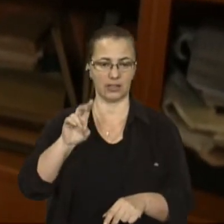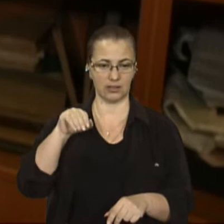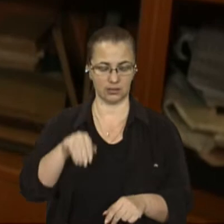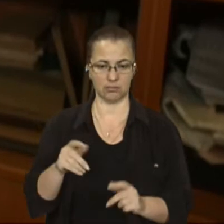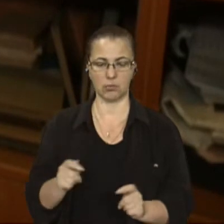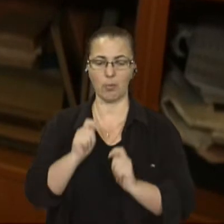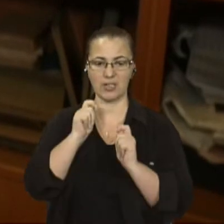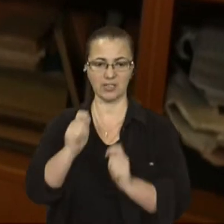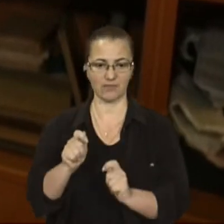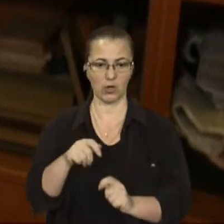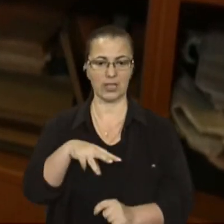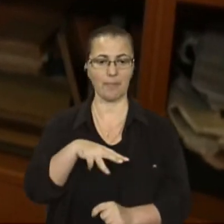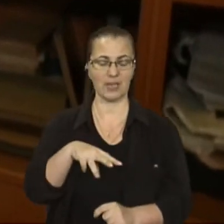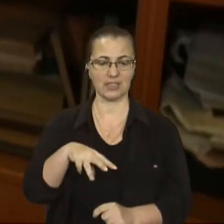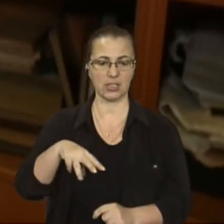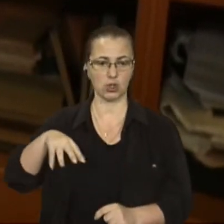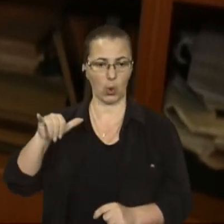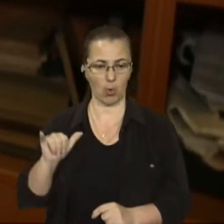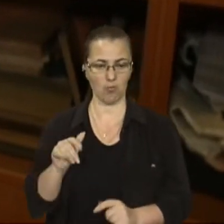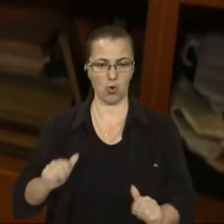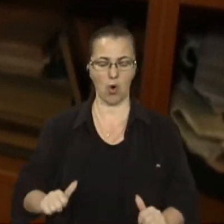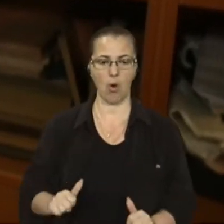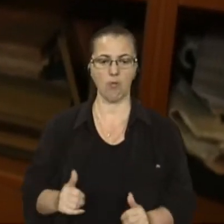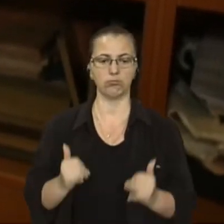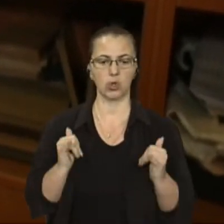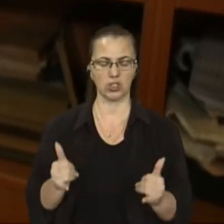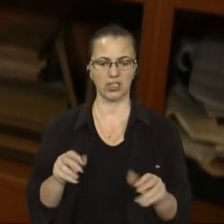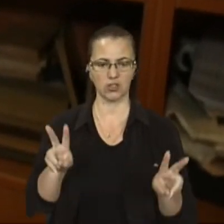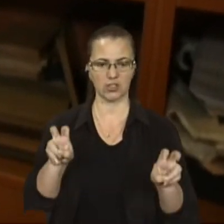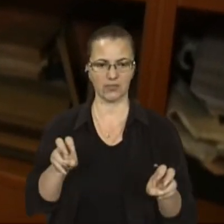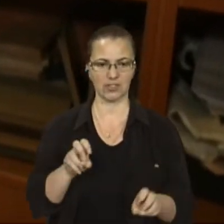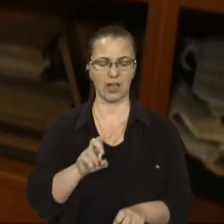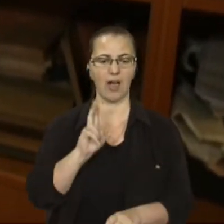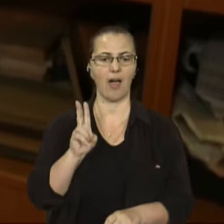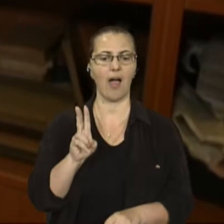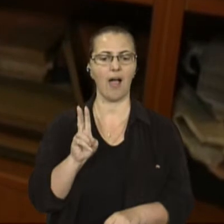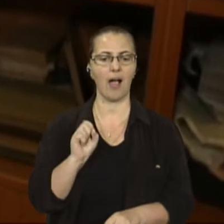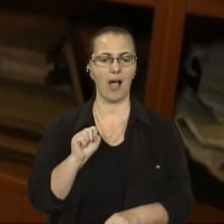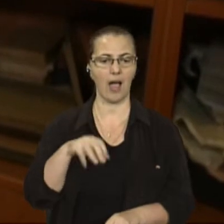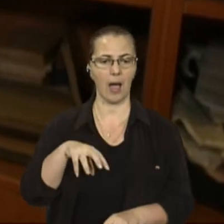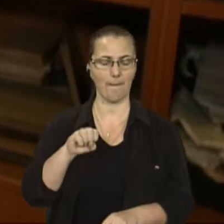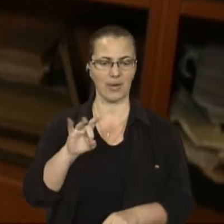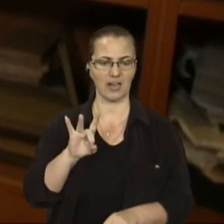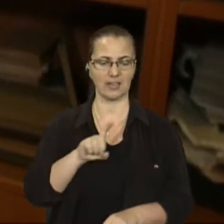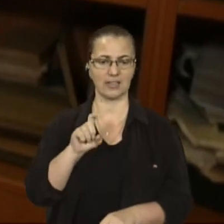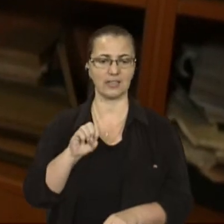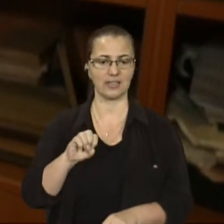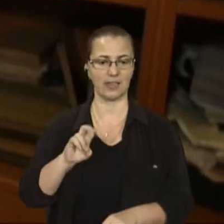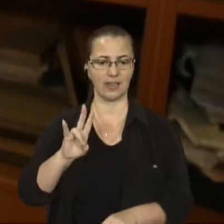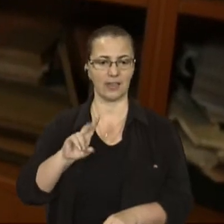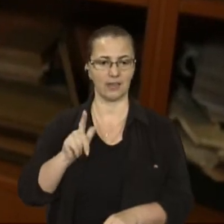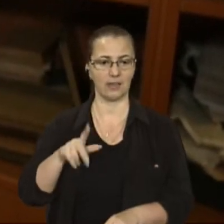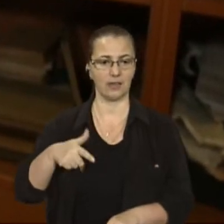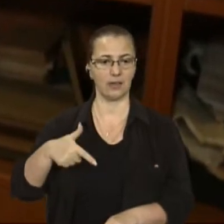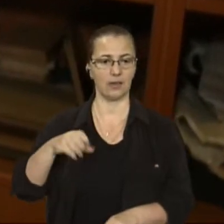Менцинського почесного звання Камерзенгір. Це звання присвоювали у Європі відомим оперним